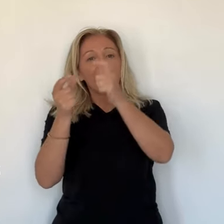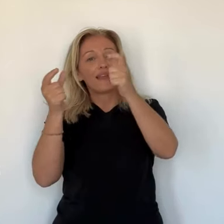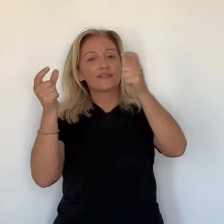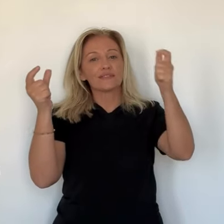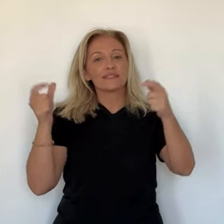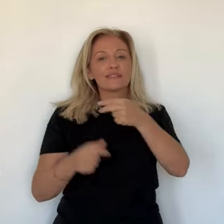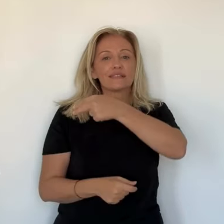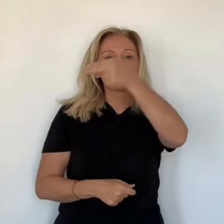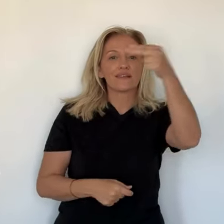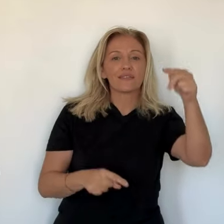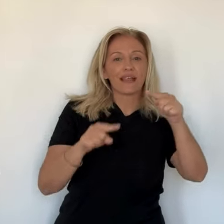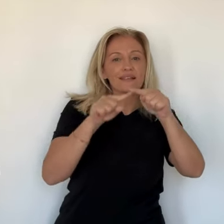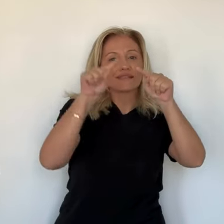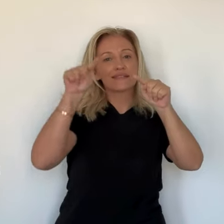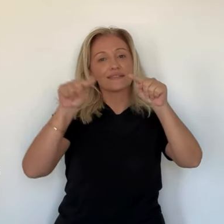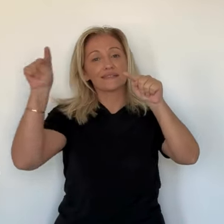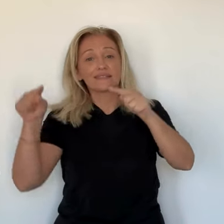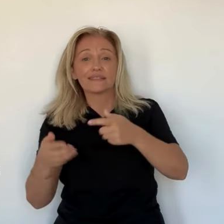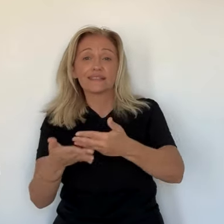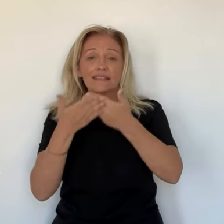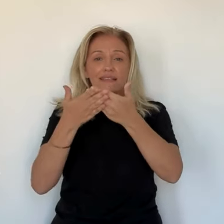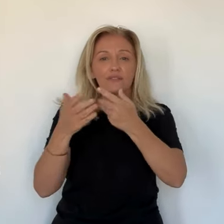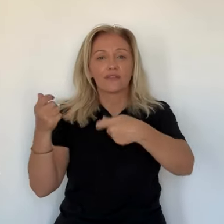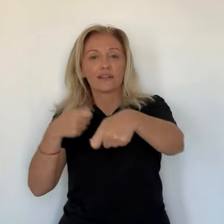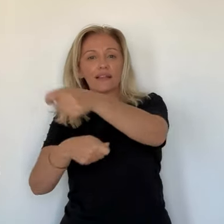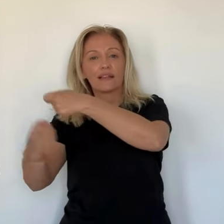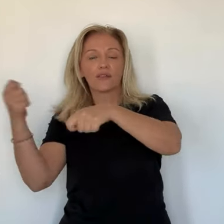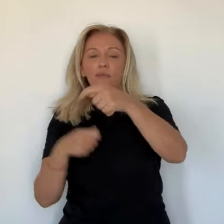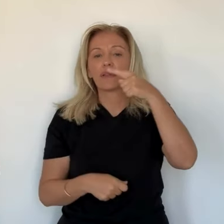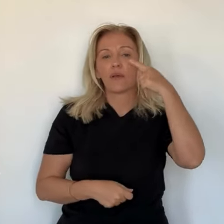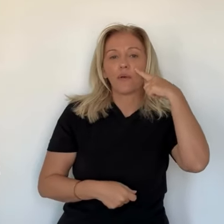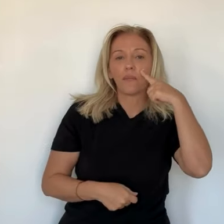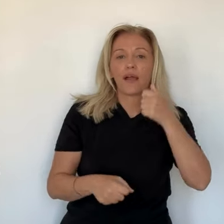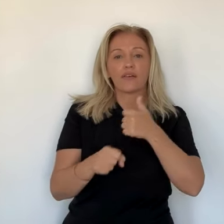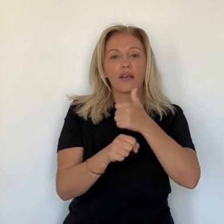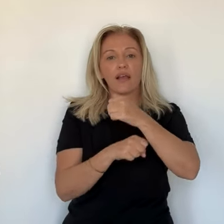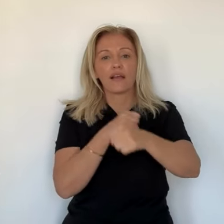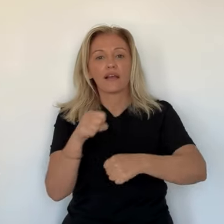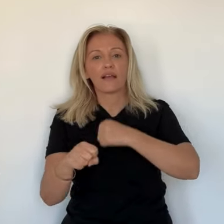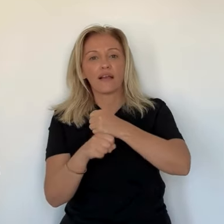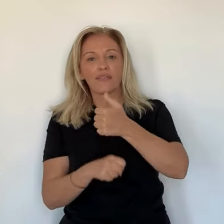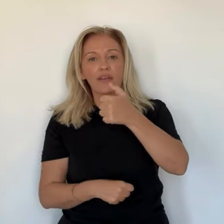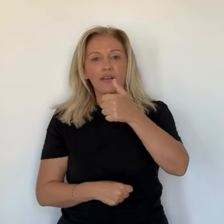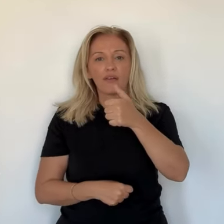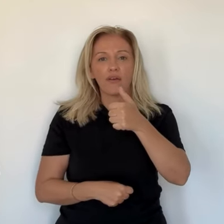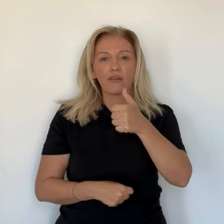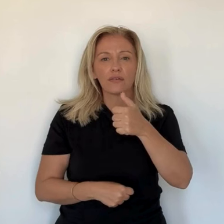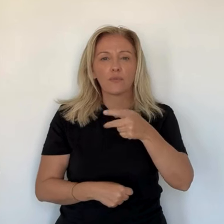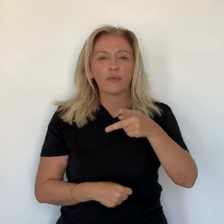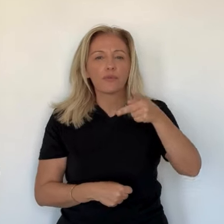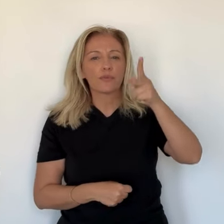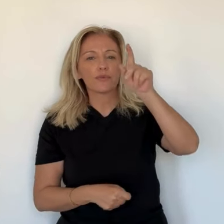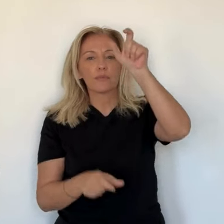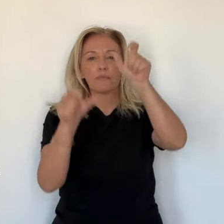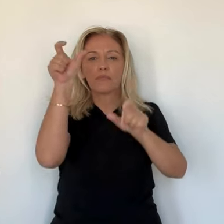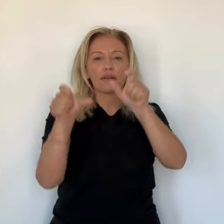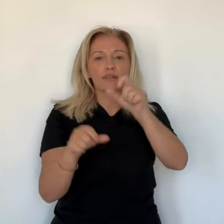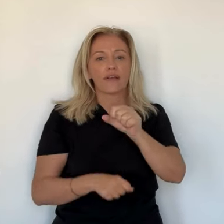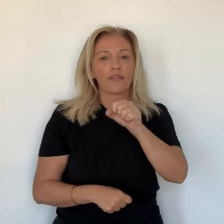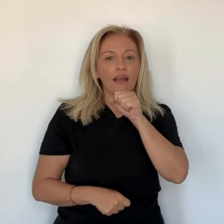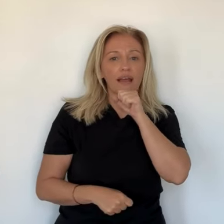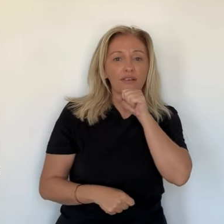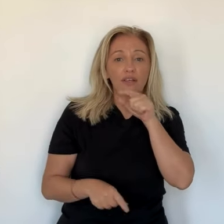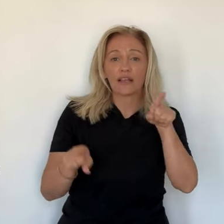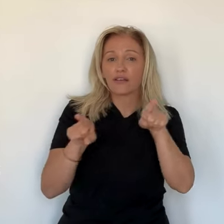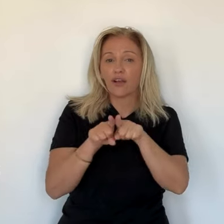La tendance se confirme d'année en année. Une étude de l'INSEE montre que la Corse est avec la Sardaigne l'île qui compte le plus de